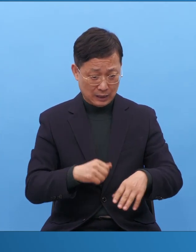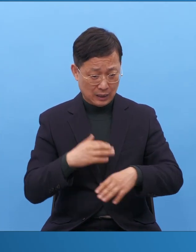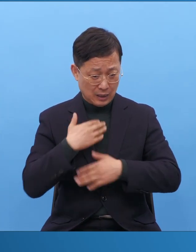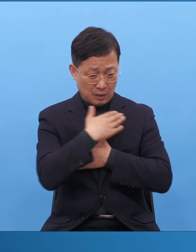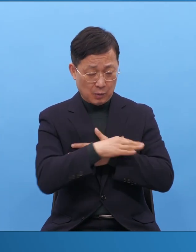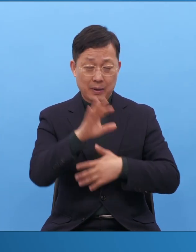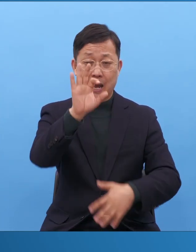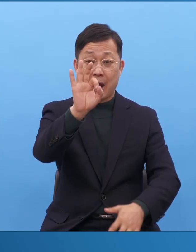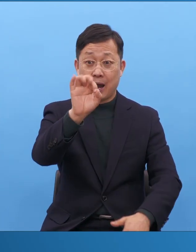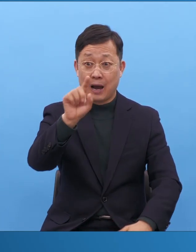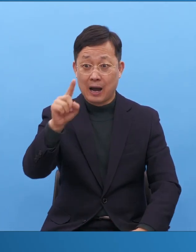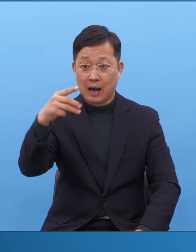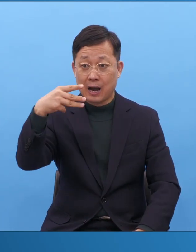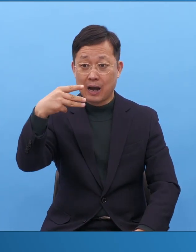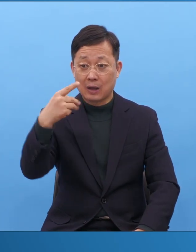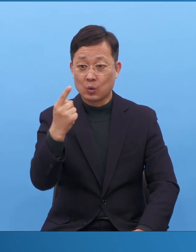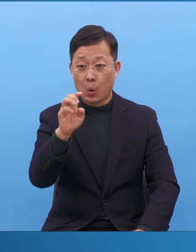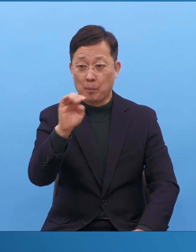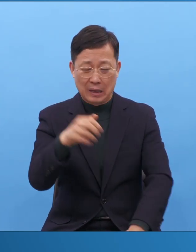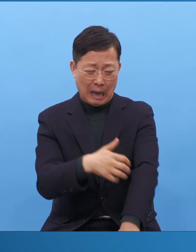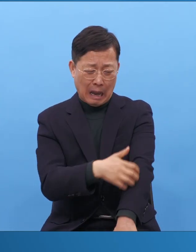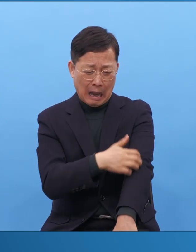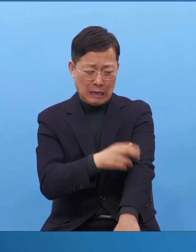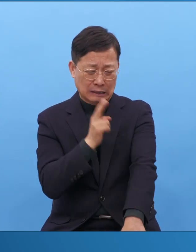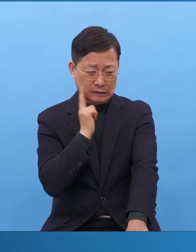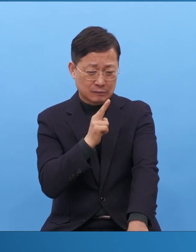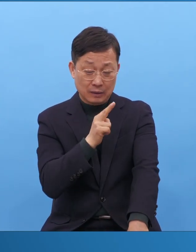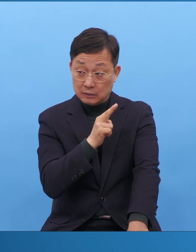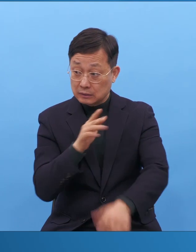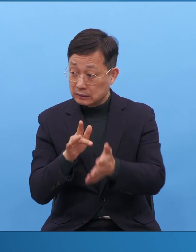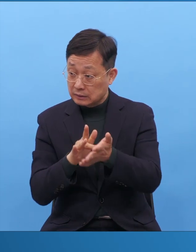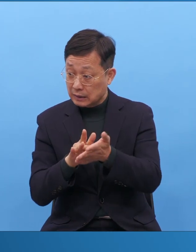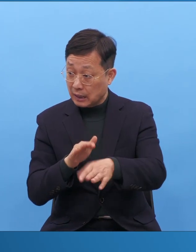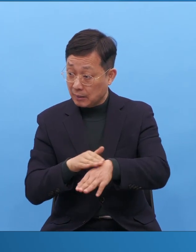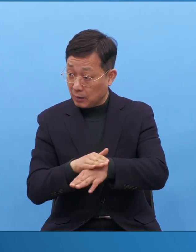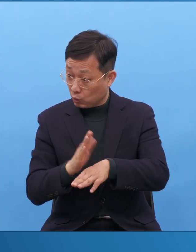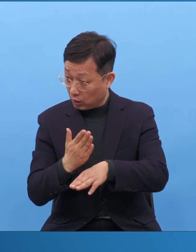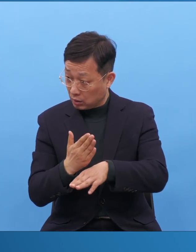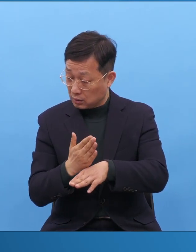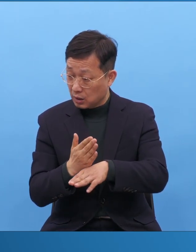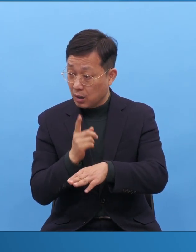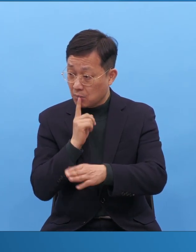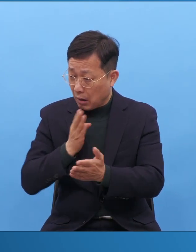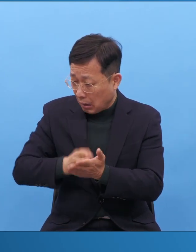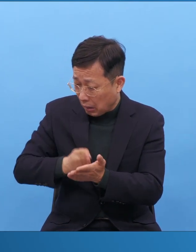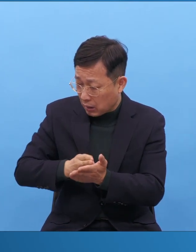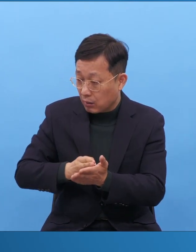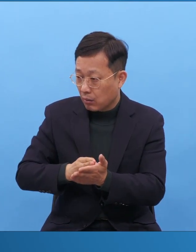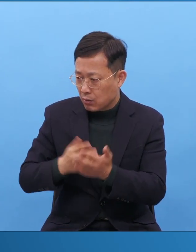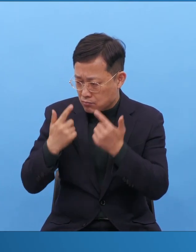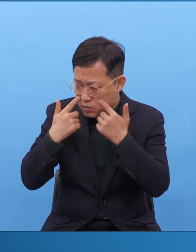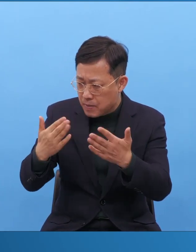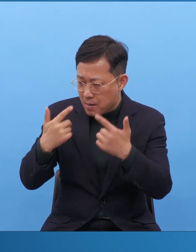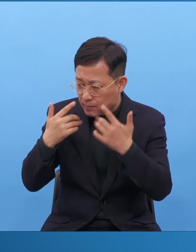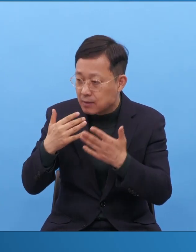아토피가 있었는데 거라. 그래서 여기서 뭐 밑에 본다니까 발라봤는데 안 나와요.